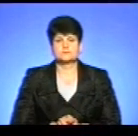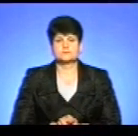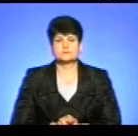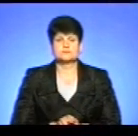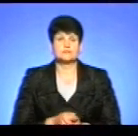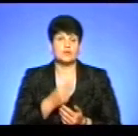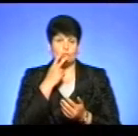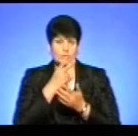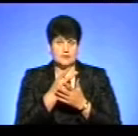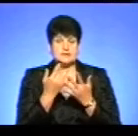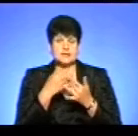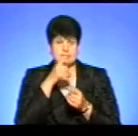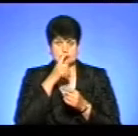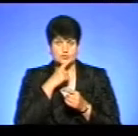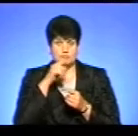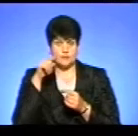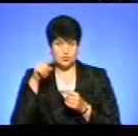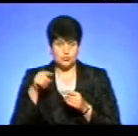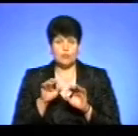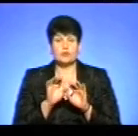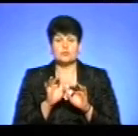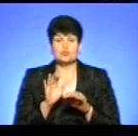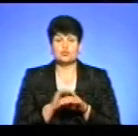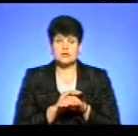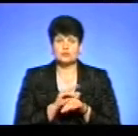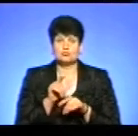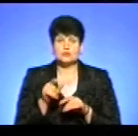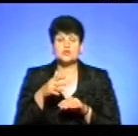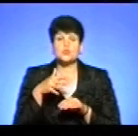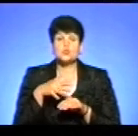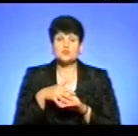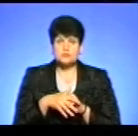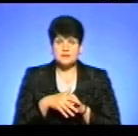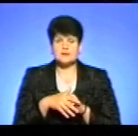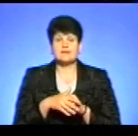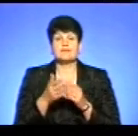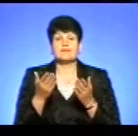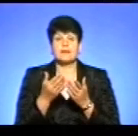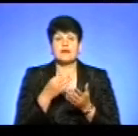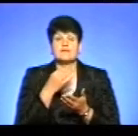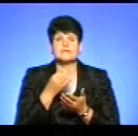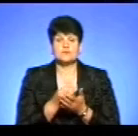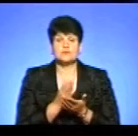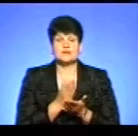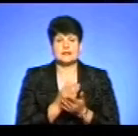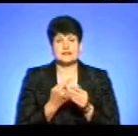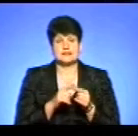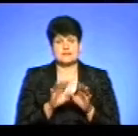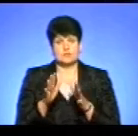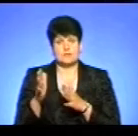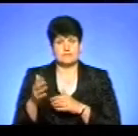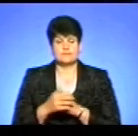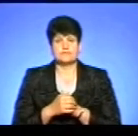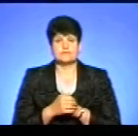Бачимо, наскільки незрозумілі деякі пункти. Поясніть, будь ласка, так, щоб люди зрозуміли. Тож, яка відповідь є на ці певні моменти?